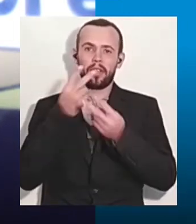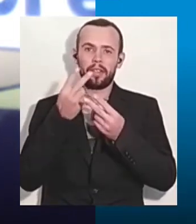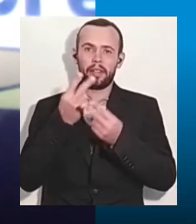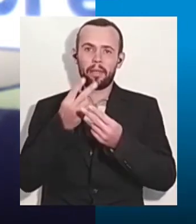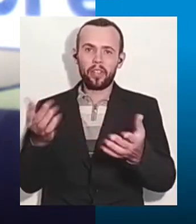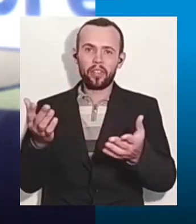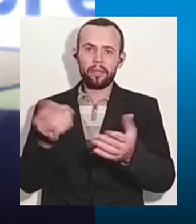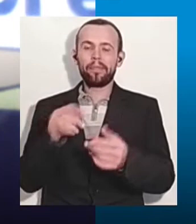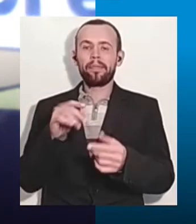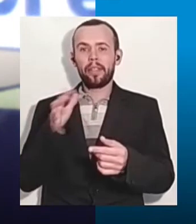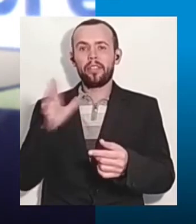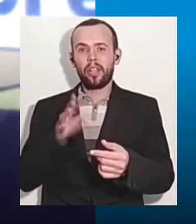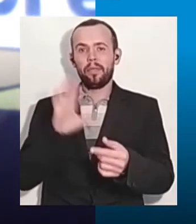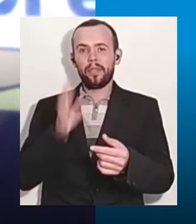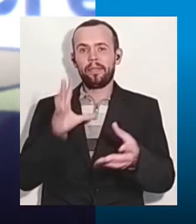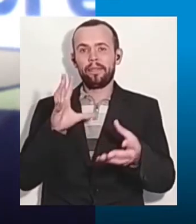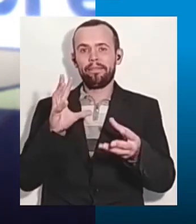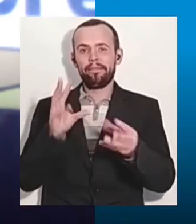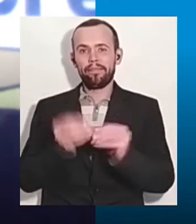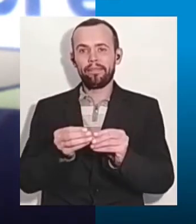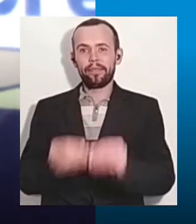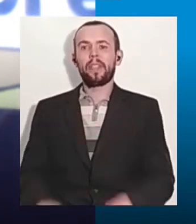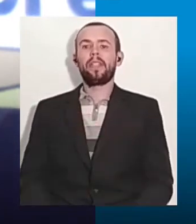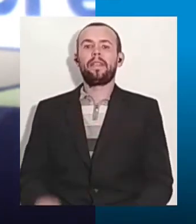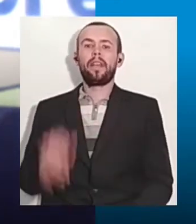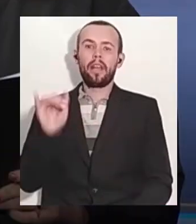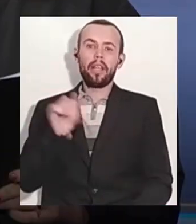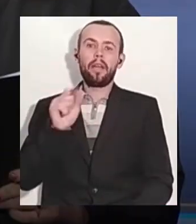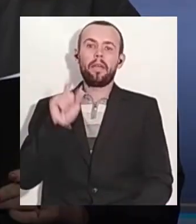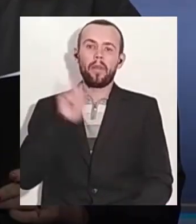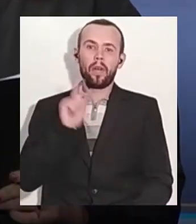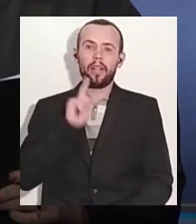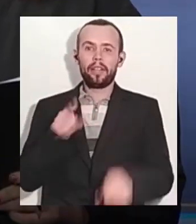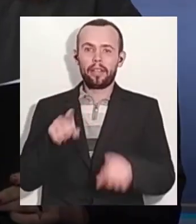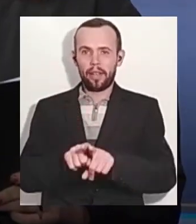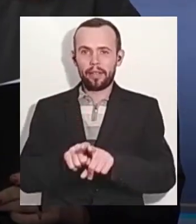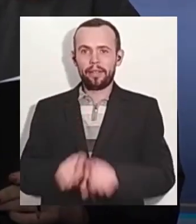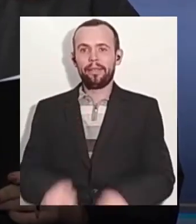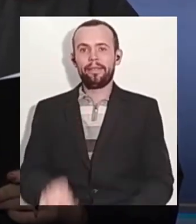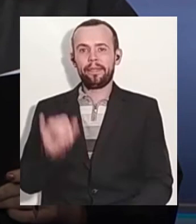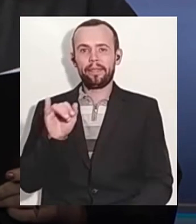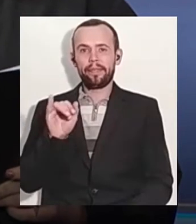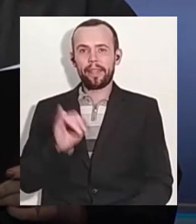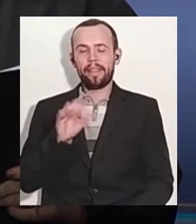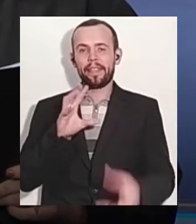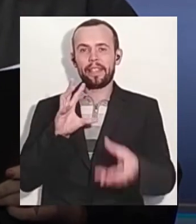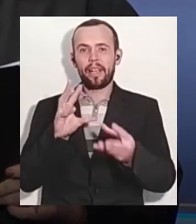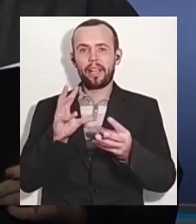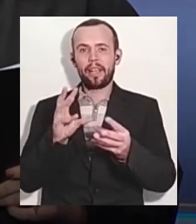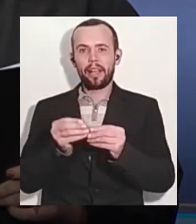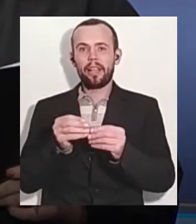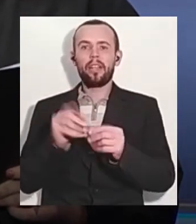побачення з рідними. Спочатку були заборонені навіть і